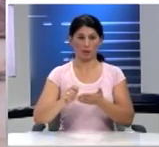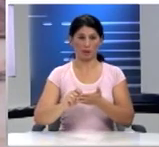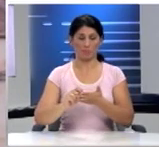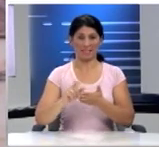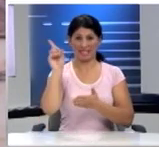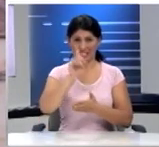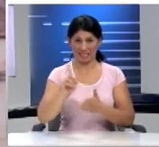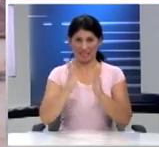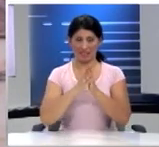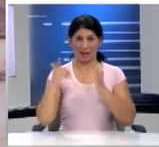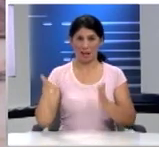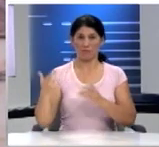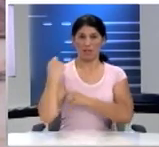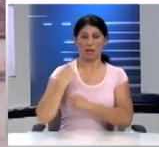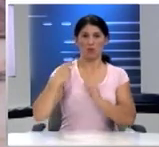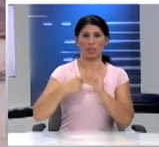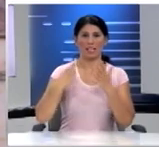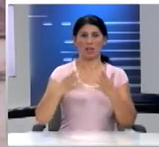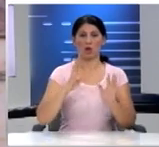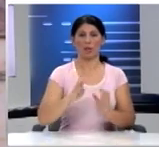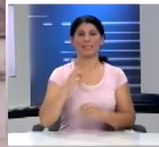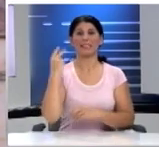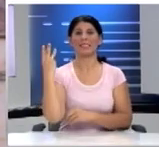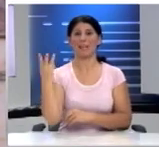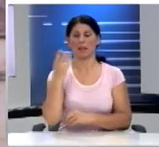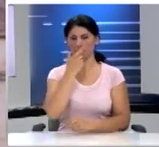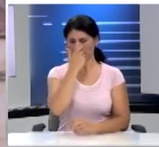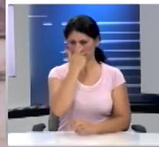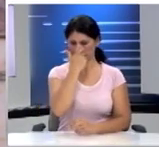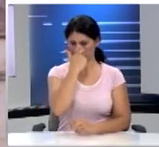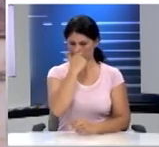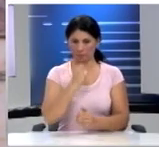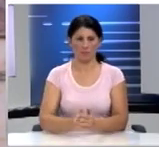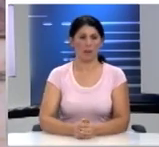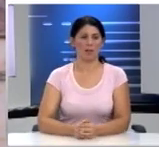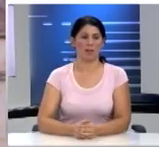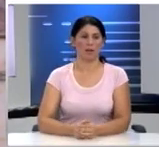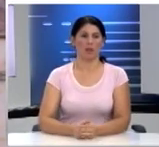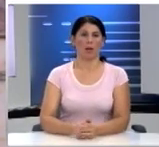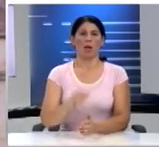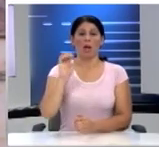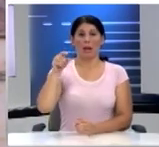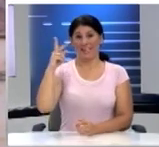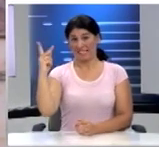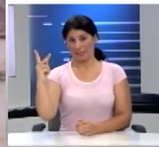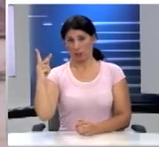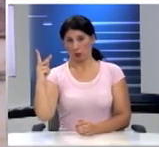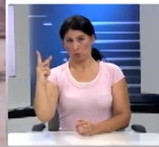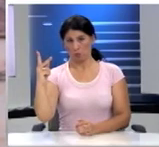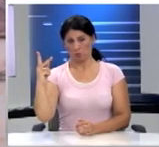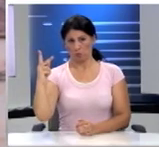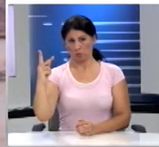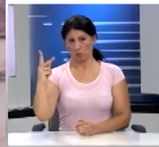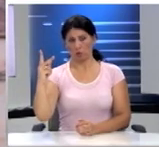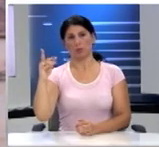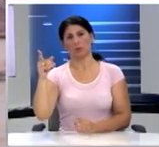Ιανωρίου του 1993 Προσέξτε Ο πες του Κρητίου Η μία όψη του